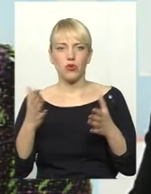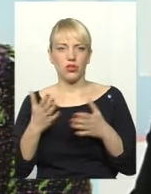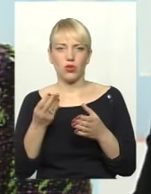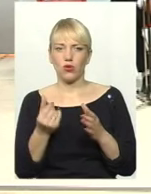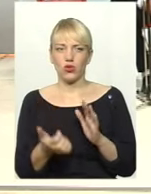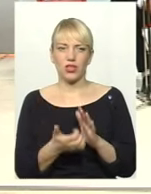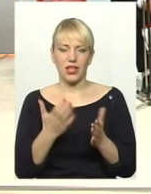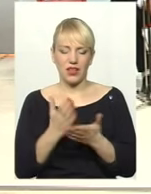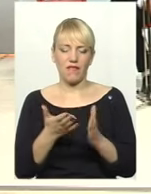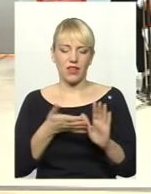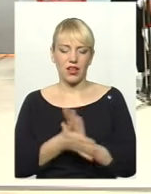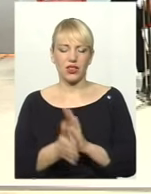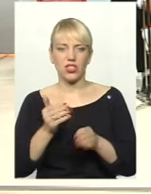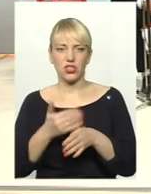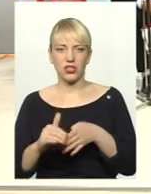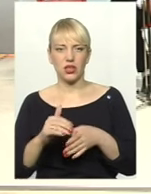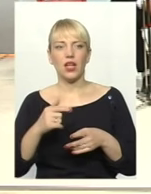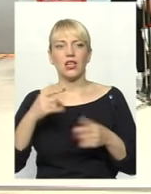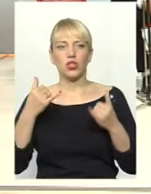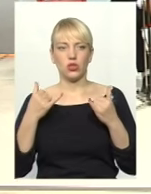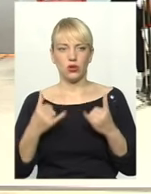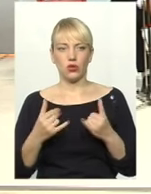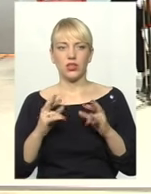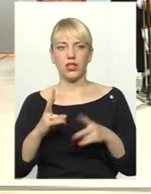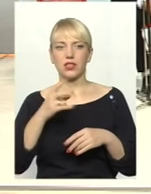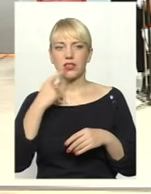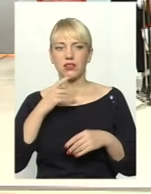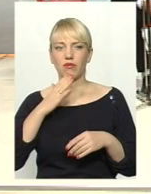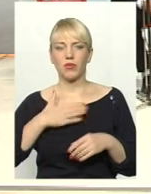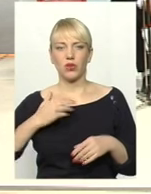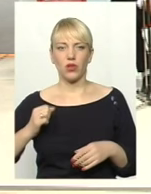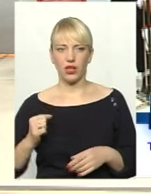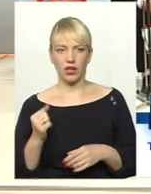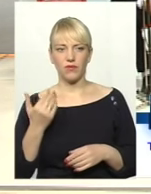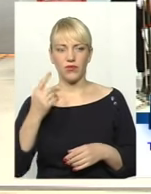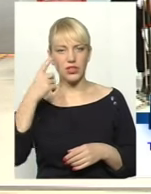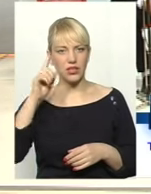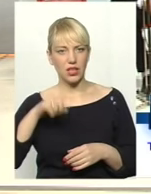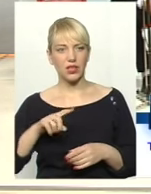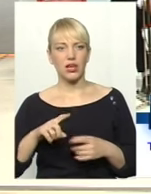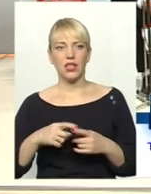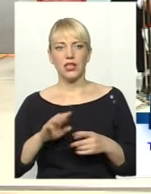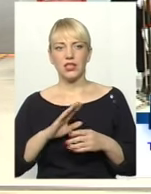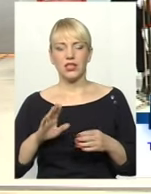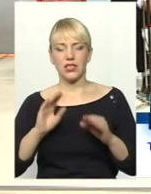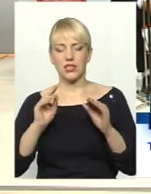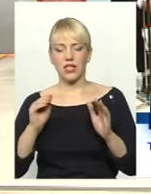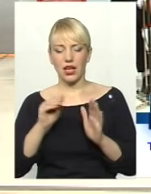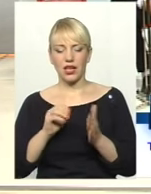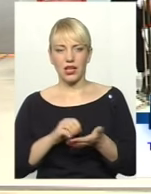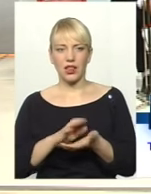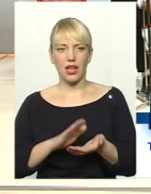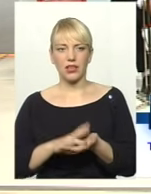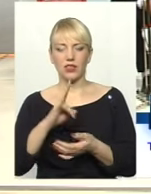витратна частина. Сьогодні, як вже сказав мій колега, ви знаєте, не закладено взагалі нічого на